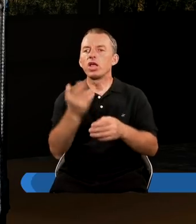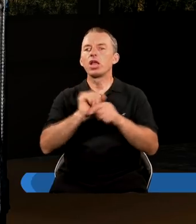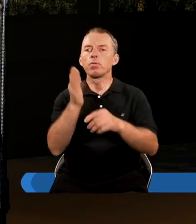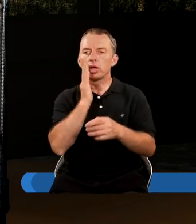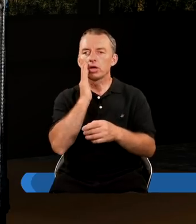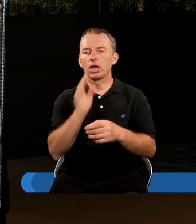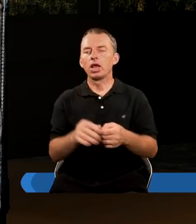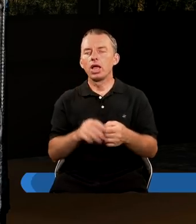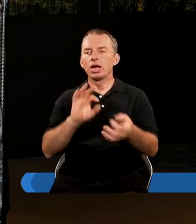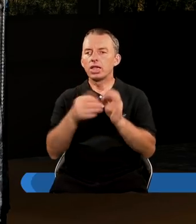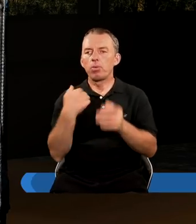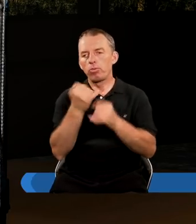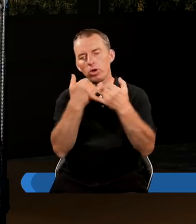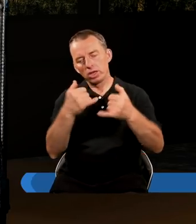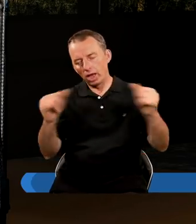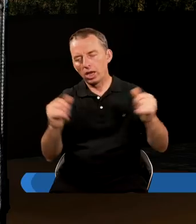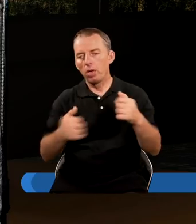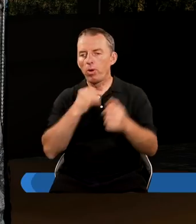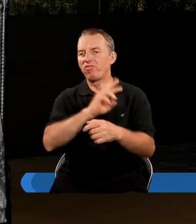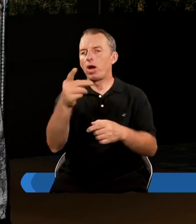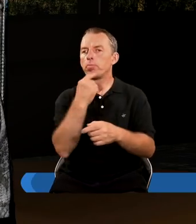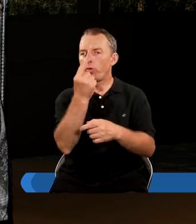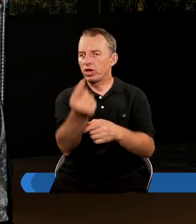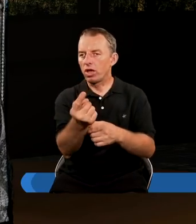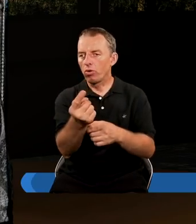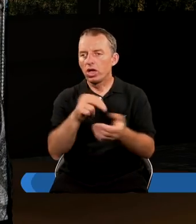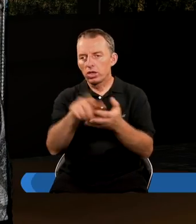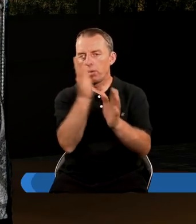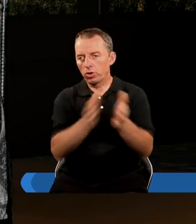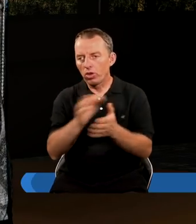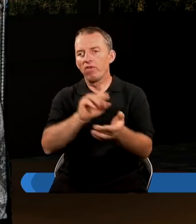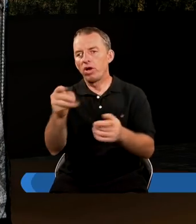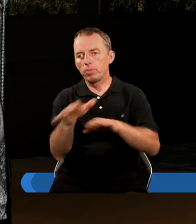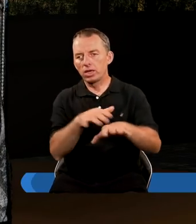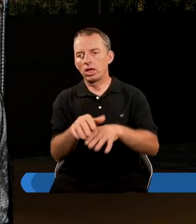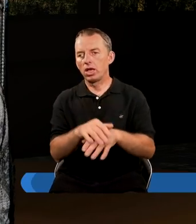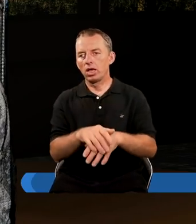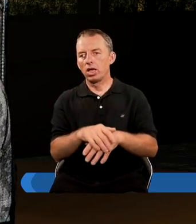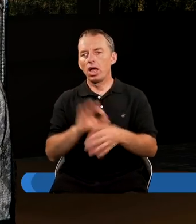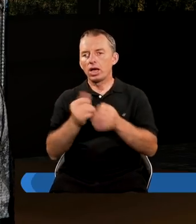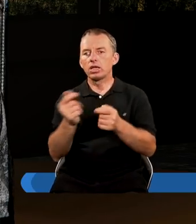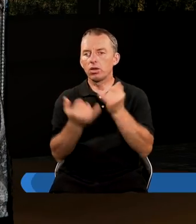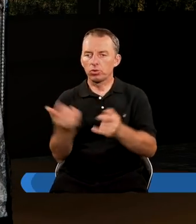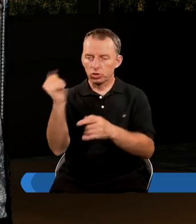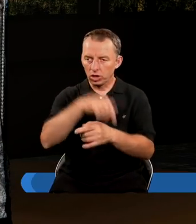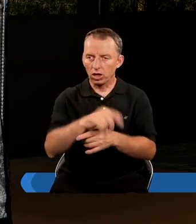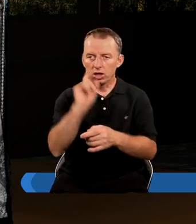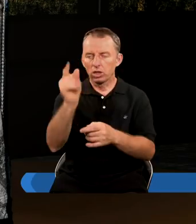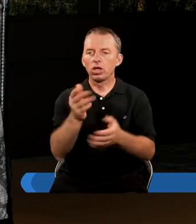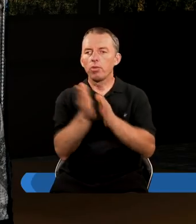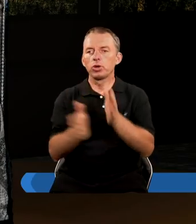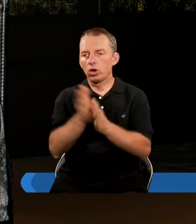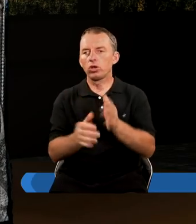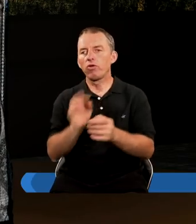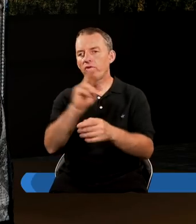Mego wiele jest mieszkań. Gdyby było inaczej, byłbym wam powiedział, idę przygotować wam miejsce. A jeśli pójdę i